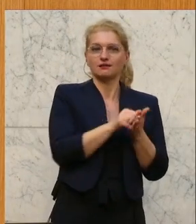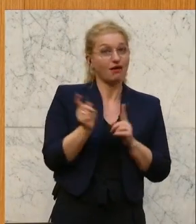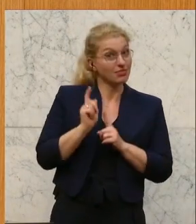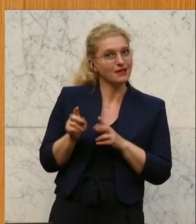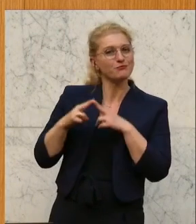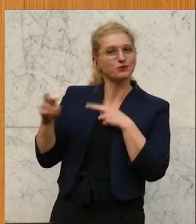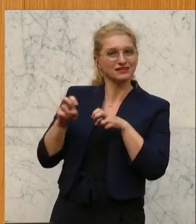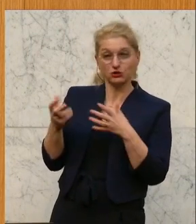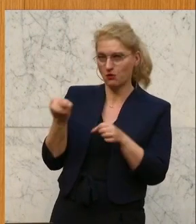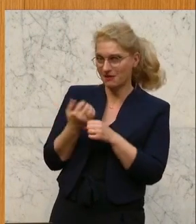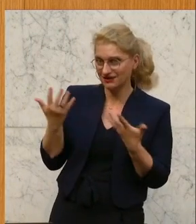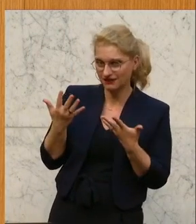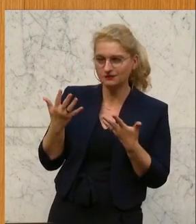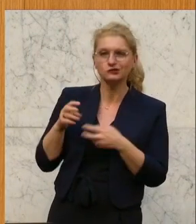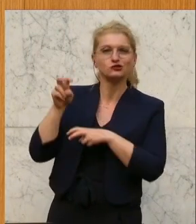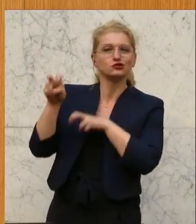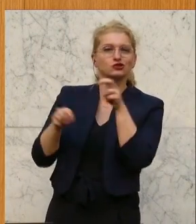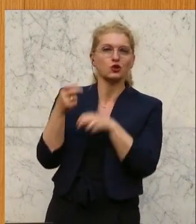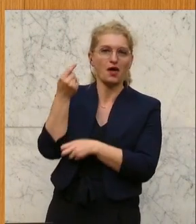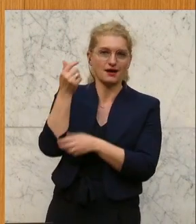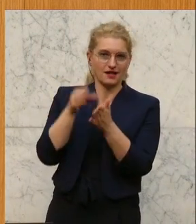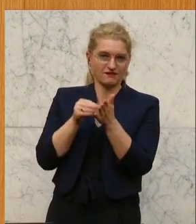Damen und Herren, das ist nicht akzeptabel. So geht es nicht.